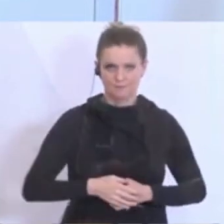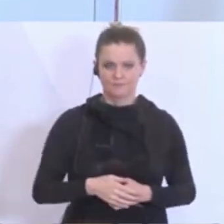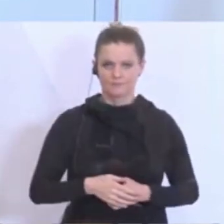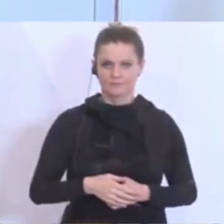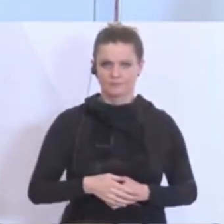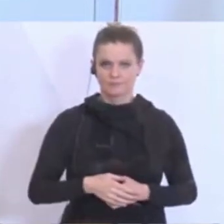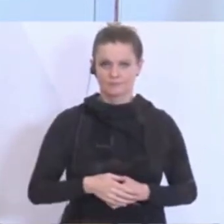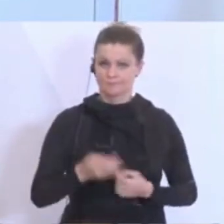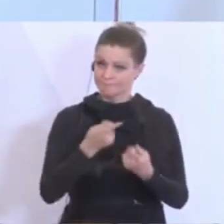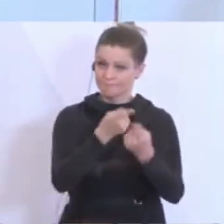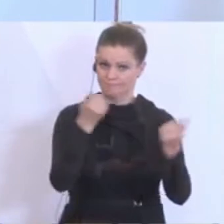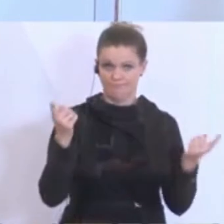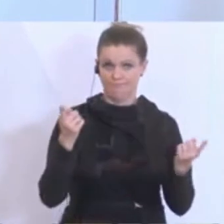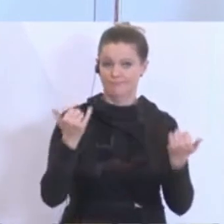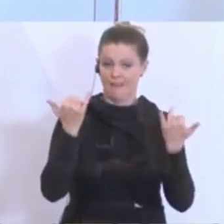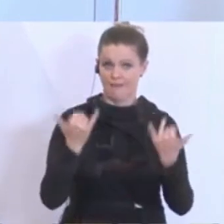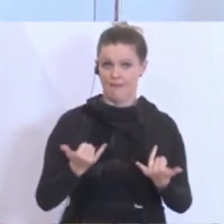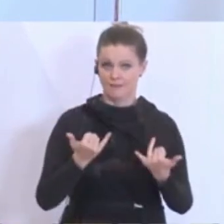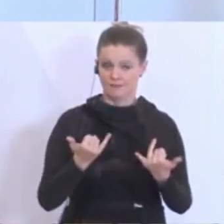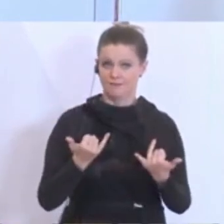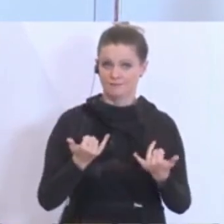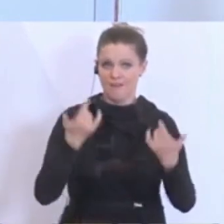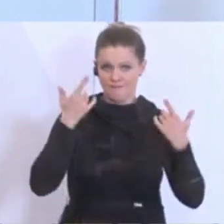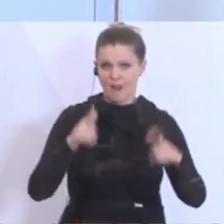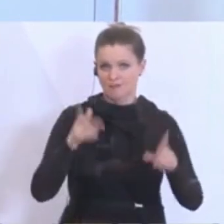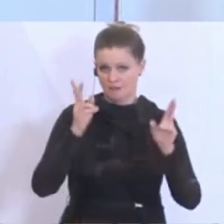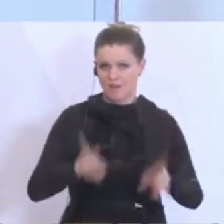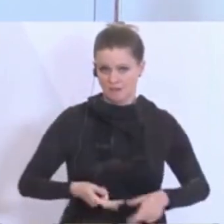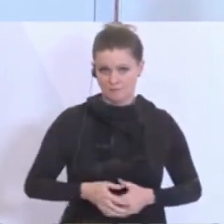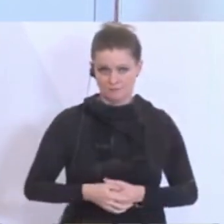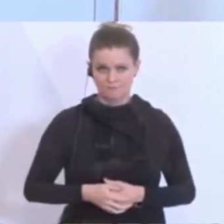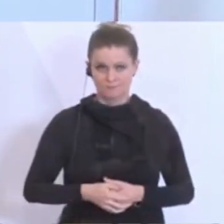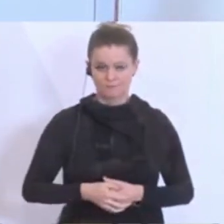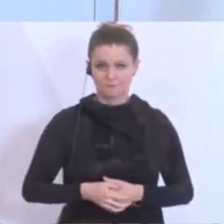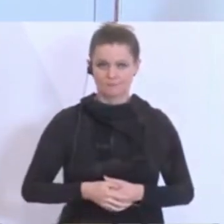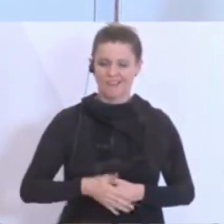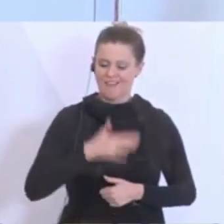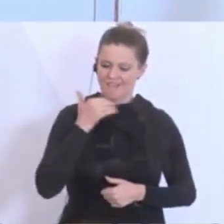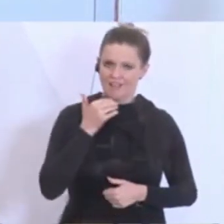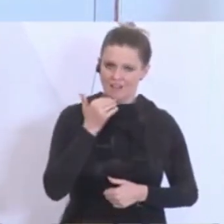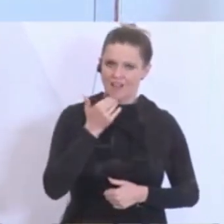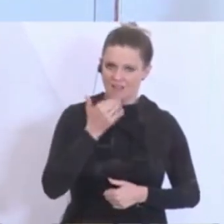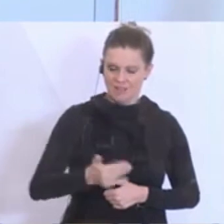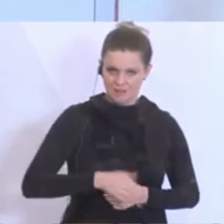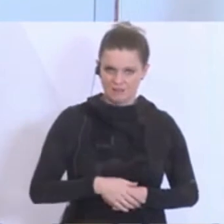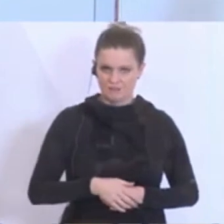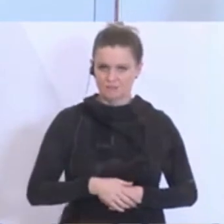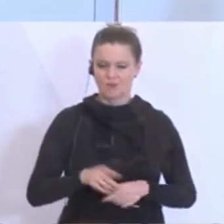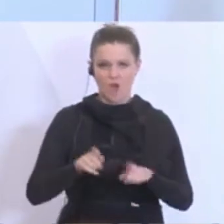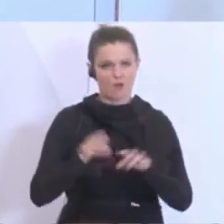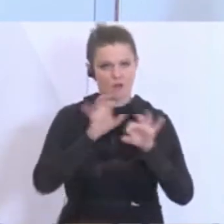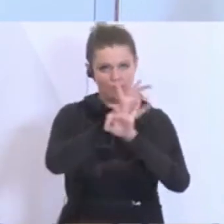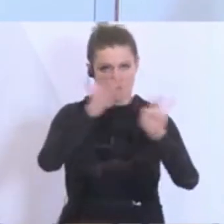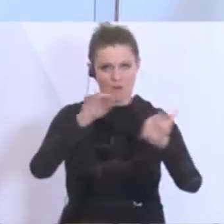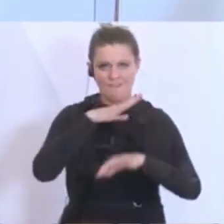die, auf die wir uns verlassen und auch verlassen können. Vergelt's Gott und vor allem eines, viel Gesundheit.